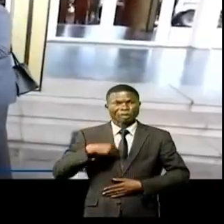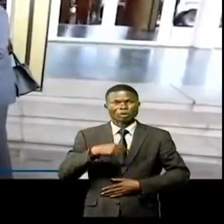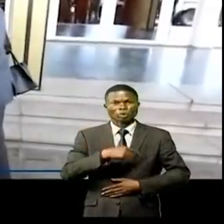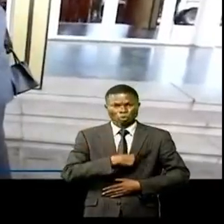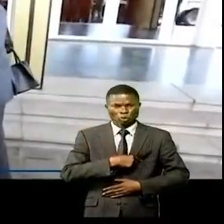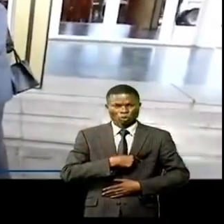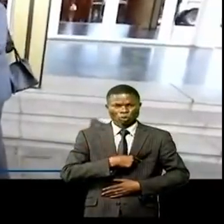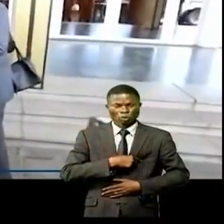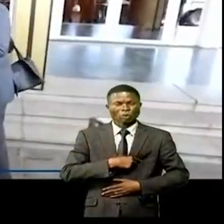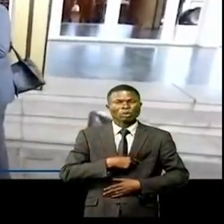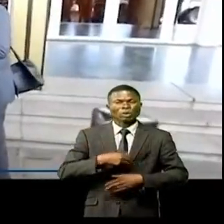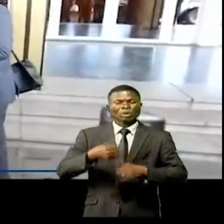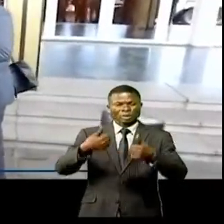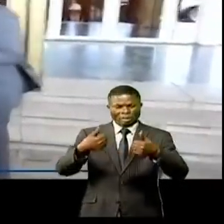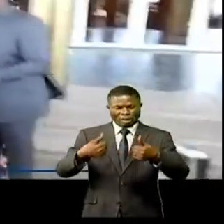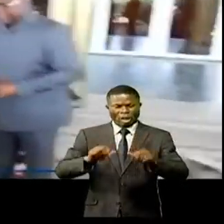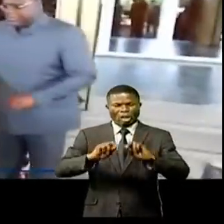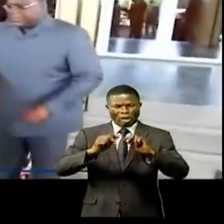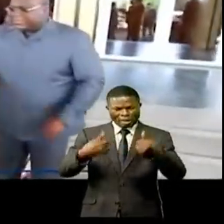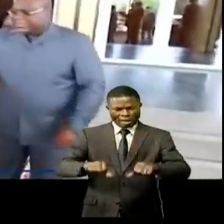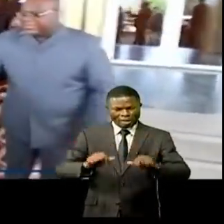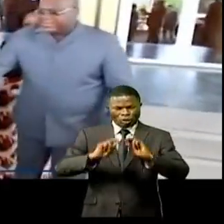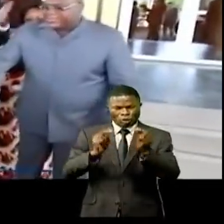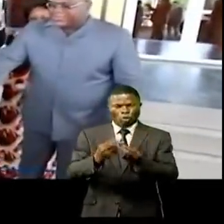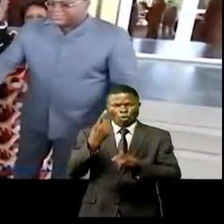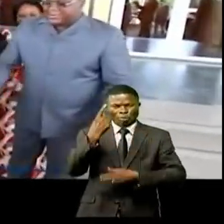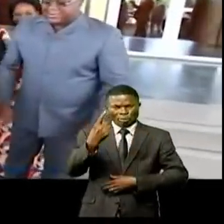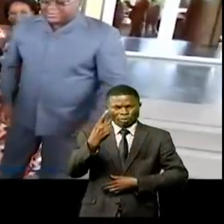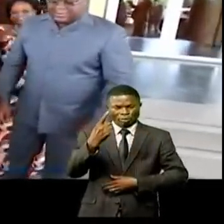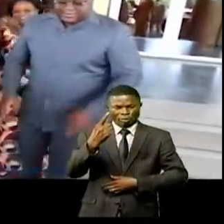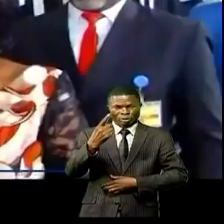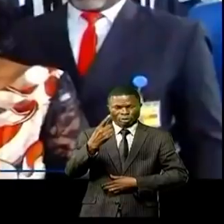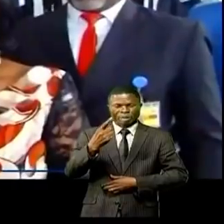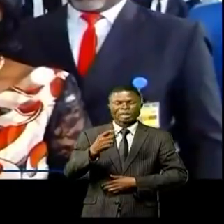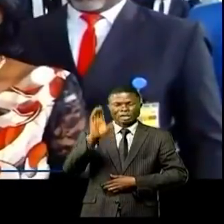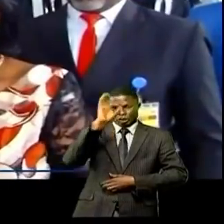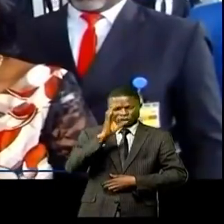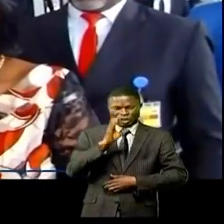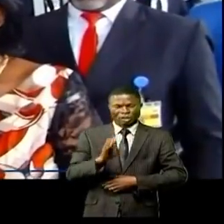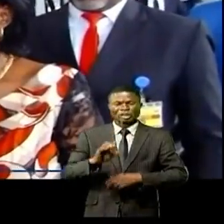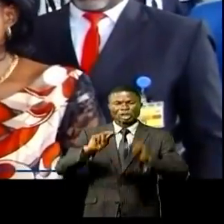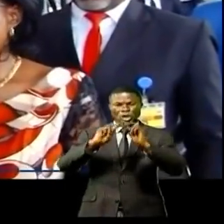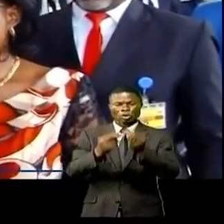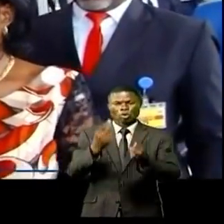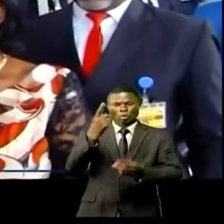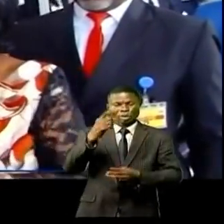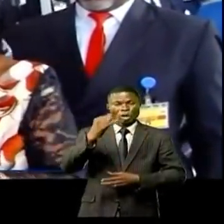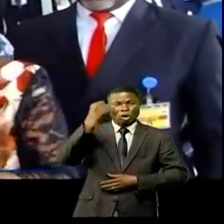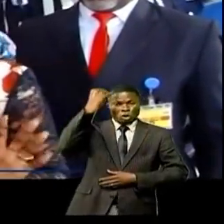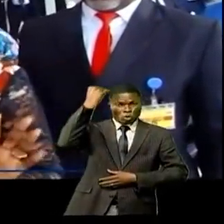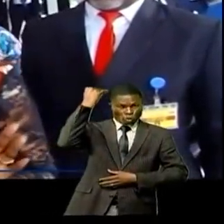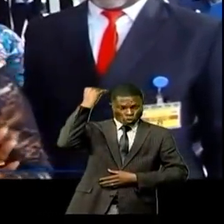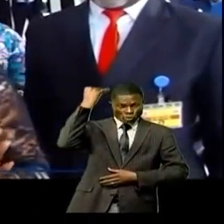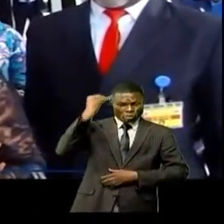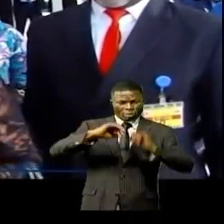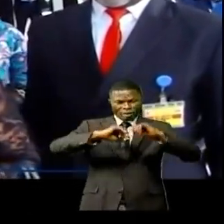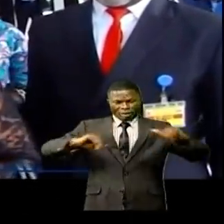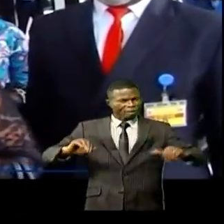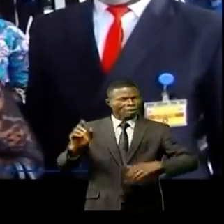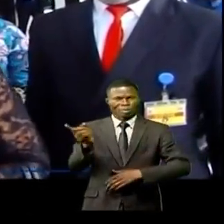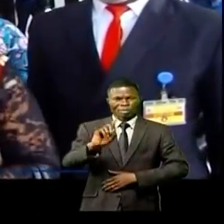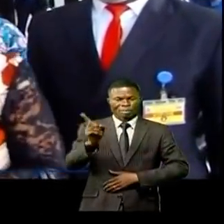rester unis, de prôner l'unité, parce que Lumumba ne divisait pas.